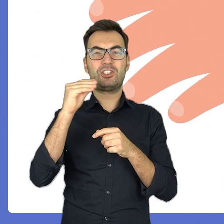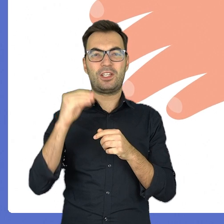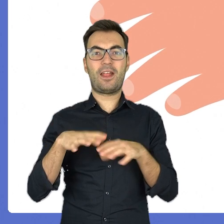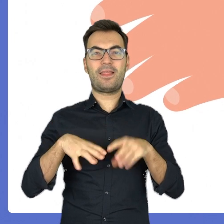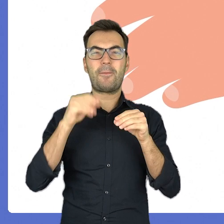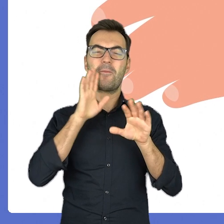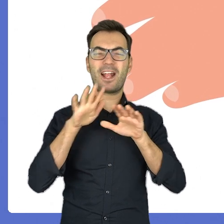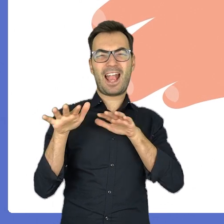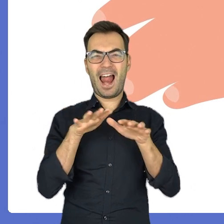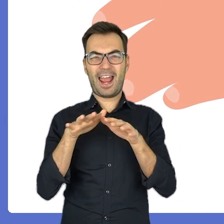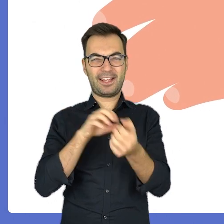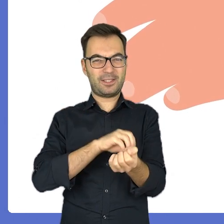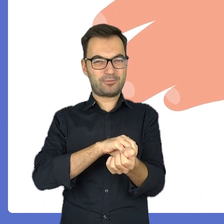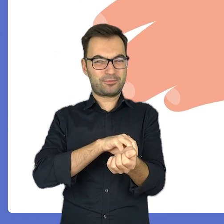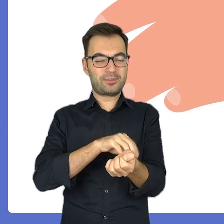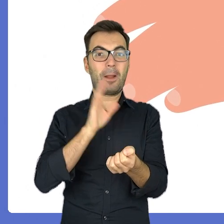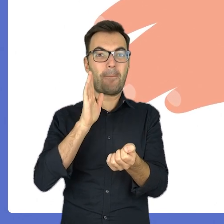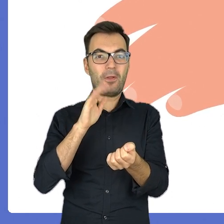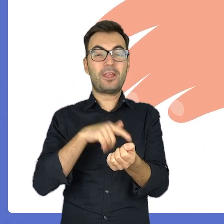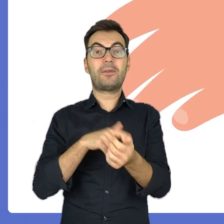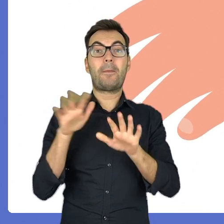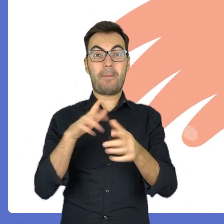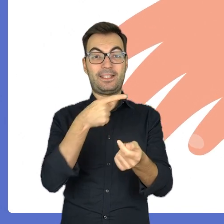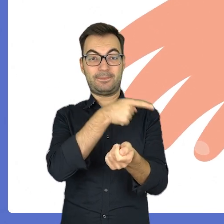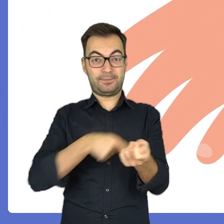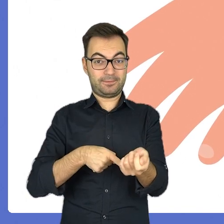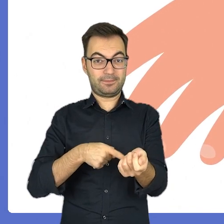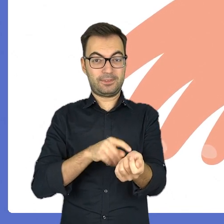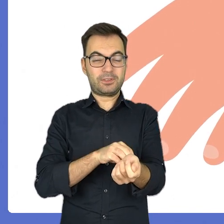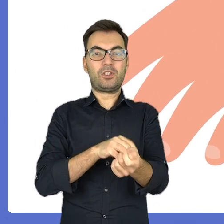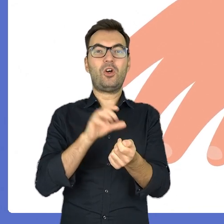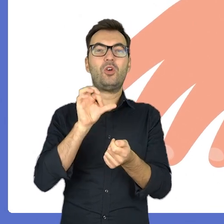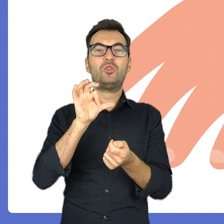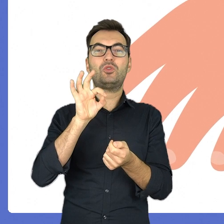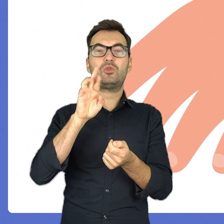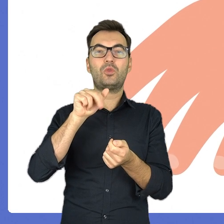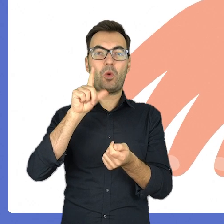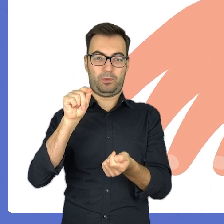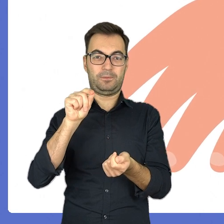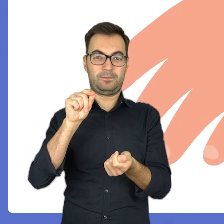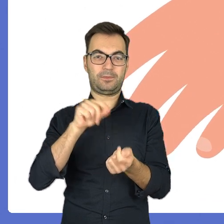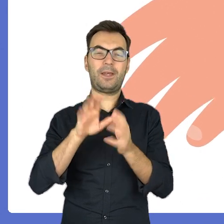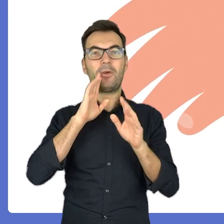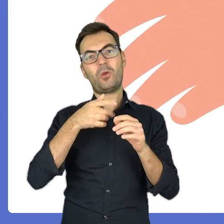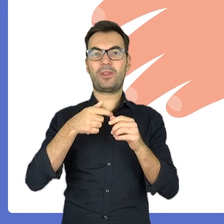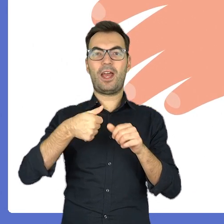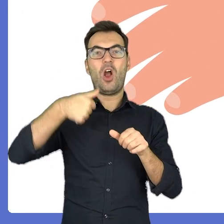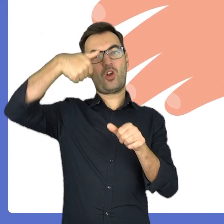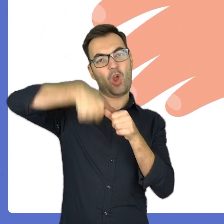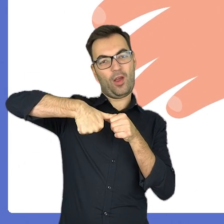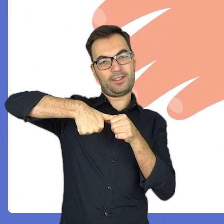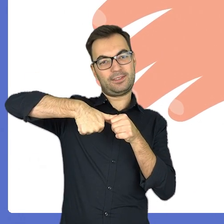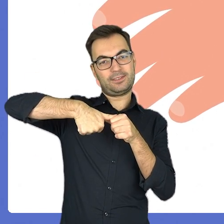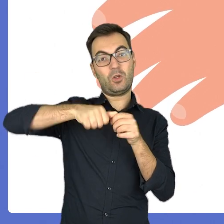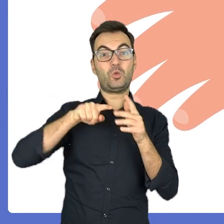Najpierw trochę przypomina galaretkę, aż w końcu w miejscu skaleczenia powstaje strupek, który działa jak korek,